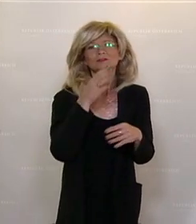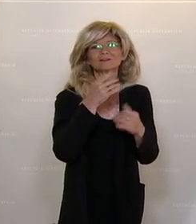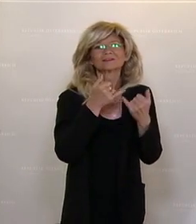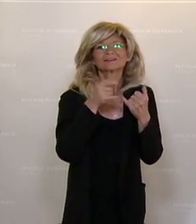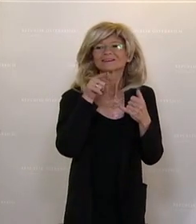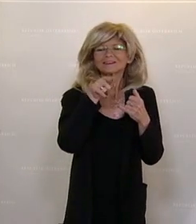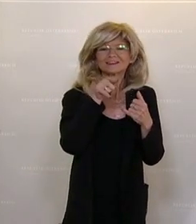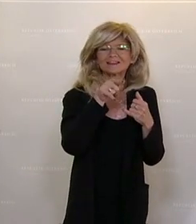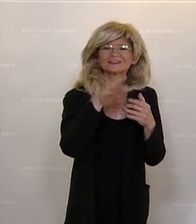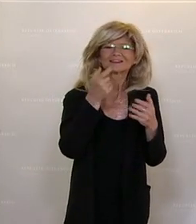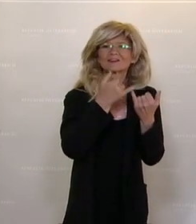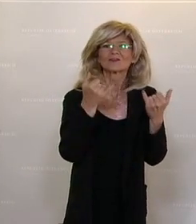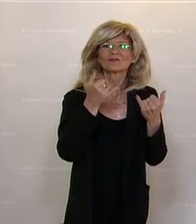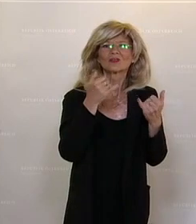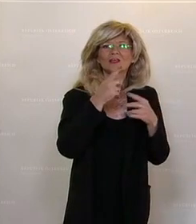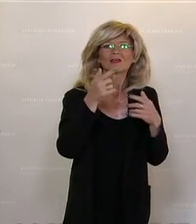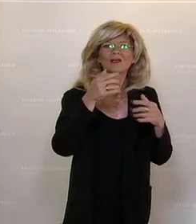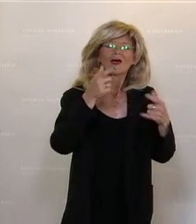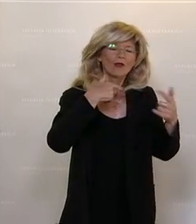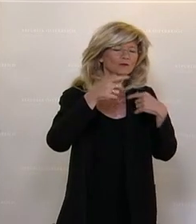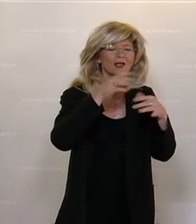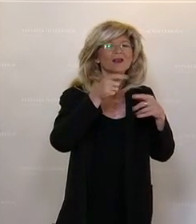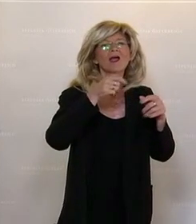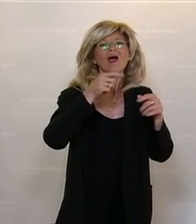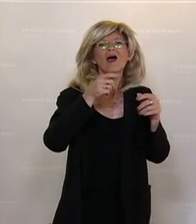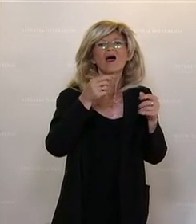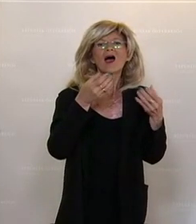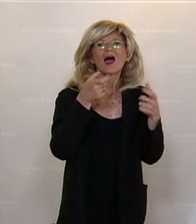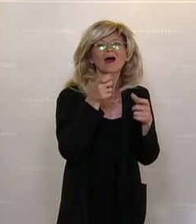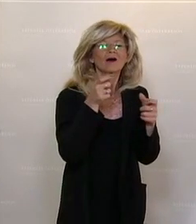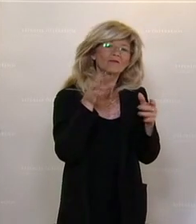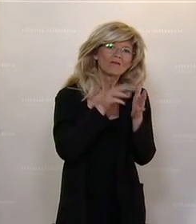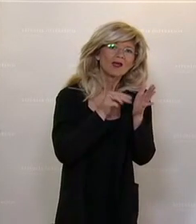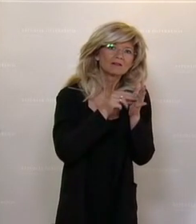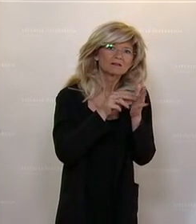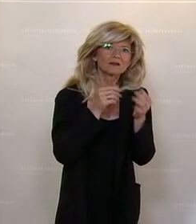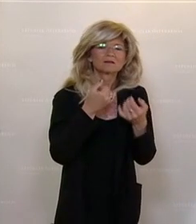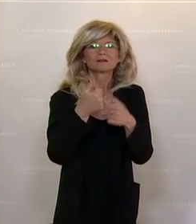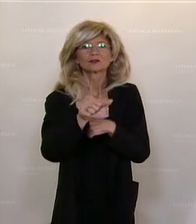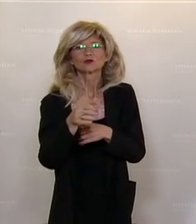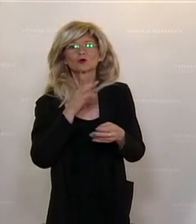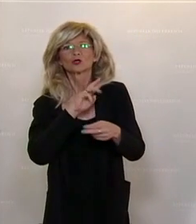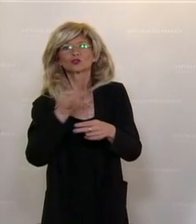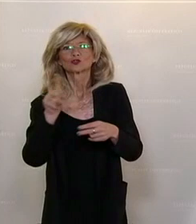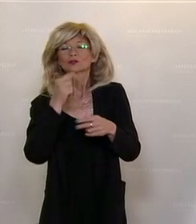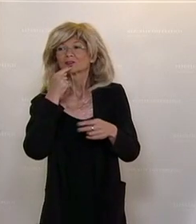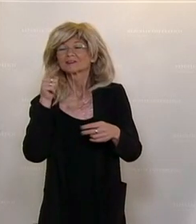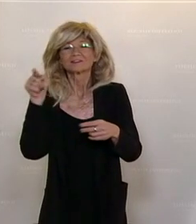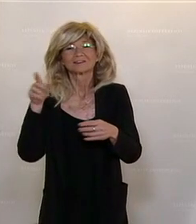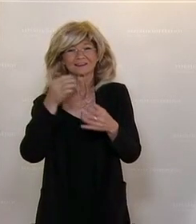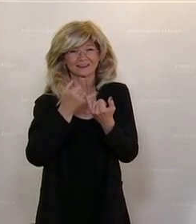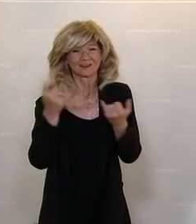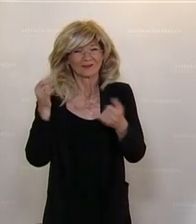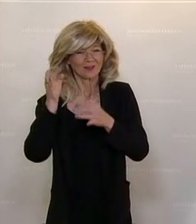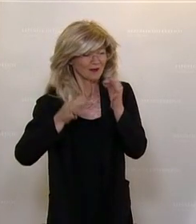Gesamtkonzept, auch mit Trennwänden, auch mit Hygieneregeln und so weiter. Und dieses Konzept, wie gesagt, wurde erprobt. Ich würde Sie einfach